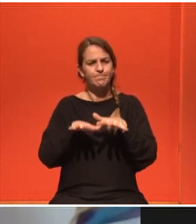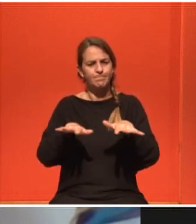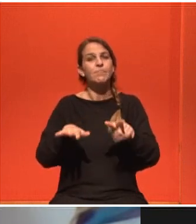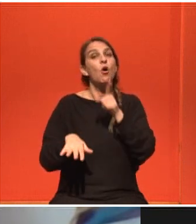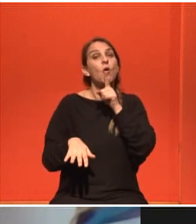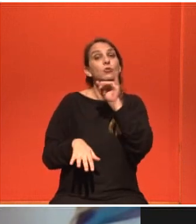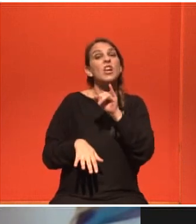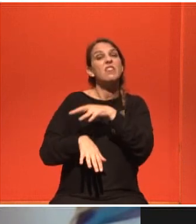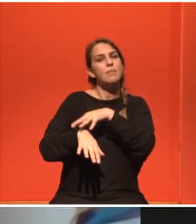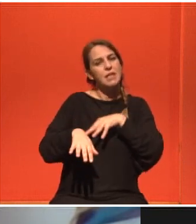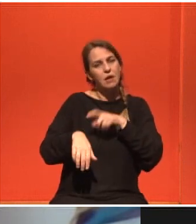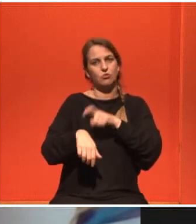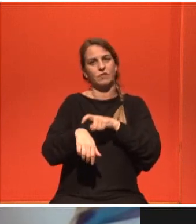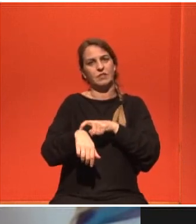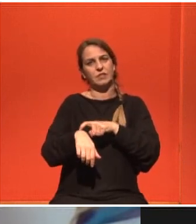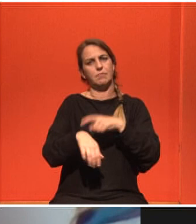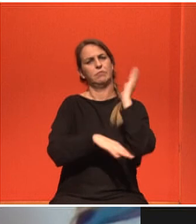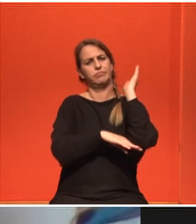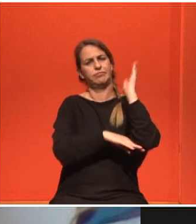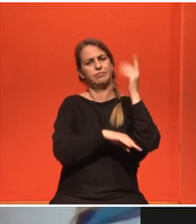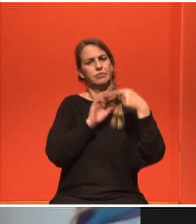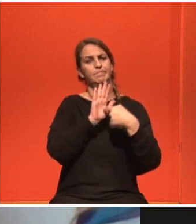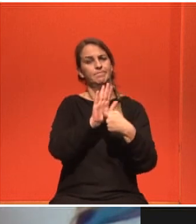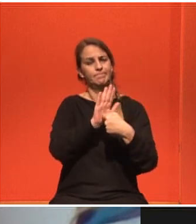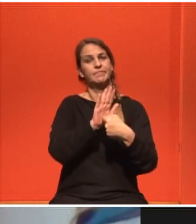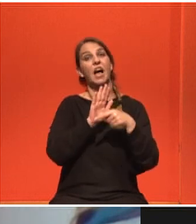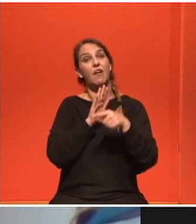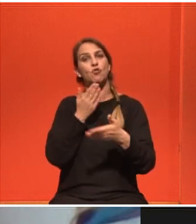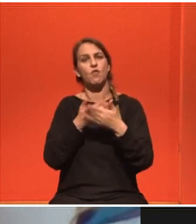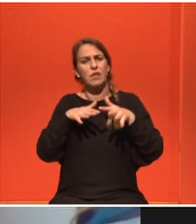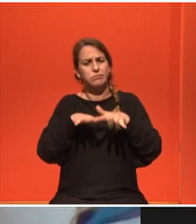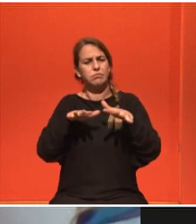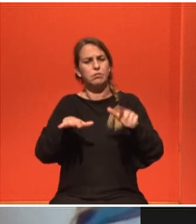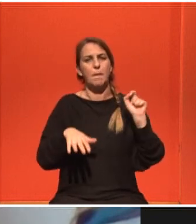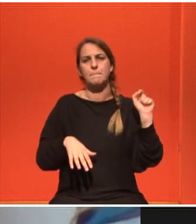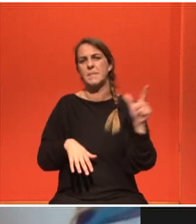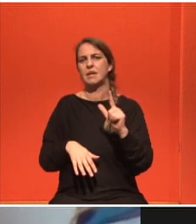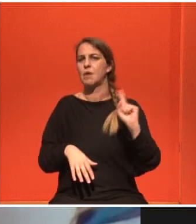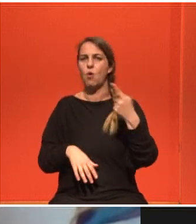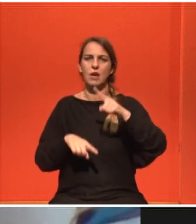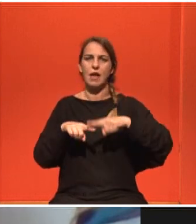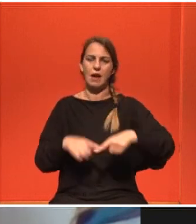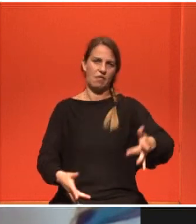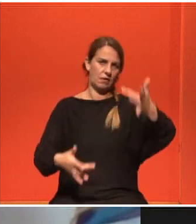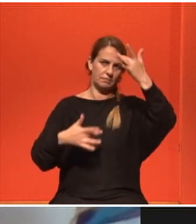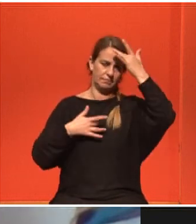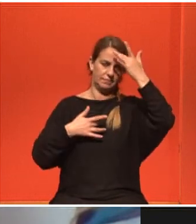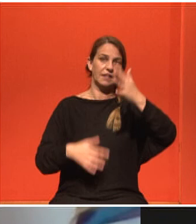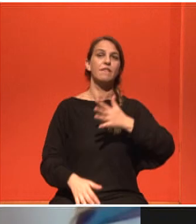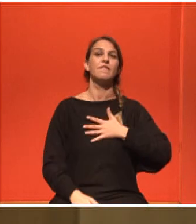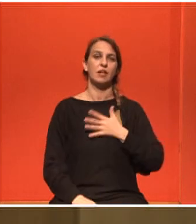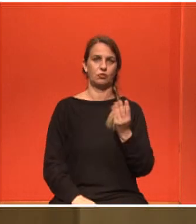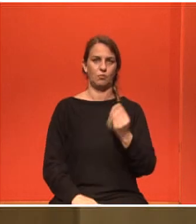Ιδρύματος Μιάρχου για την μετάδοση αυτού του μηνύματος σε όλο τον πληθυσμό της χώρας μας. Σας ευχαριστώ πολύ.